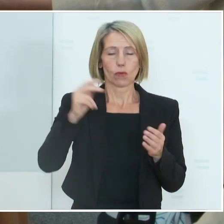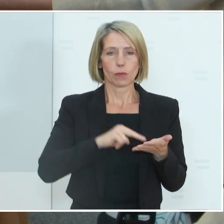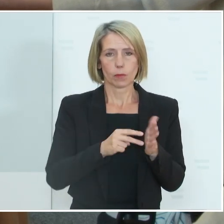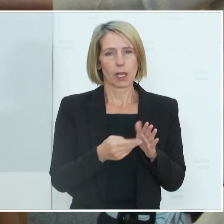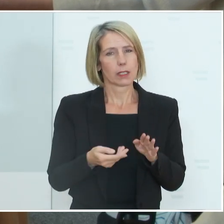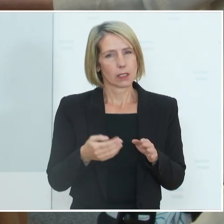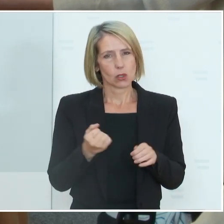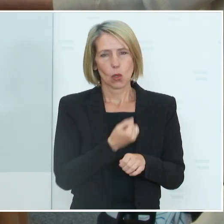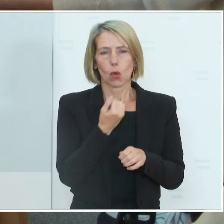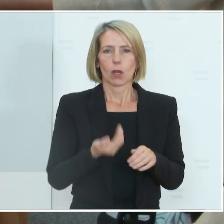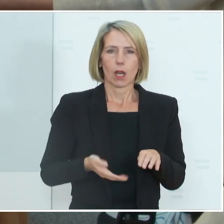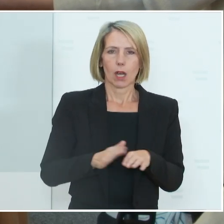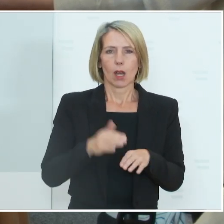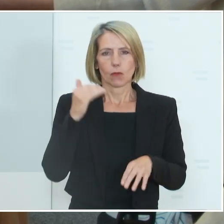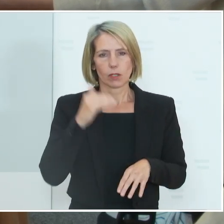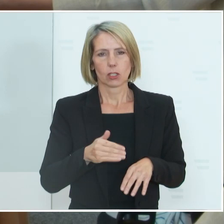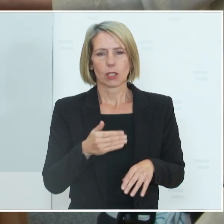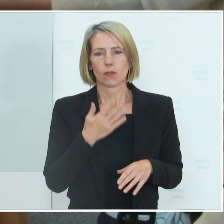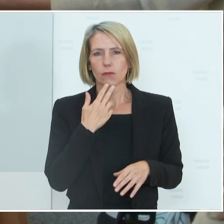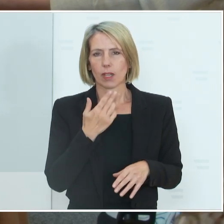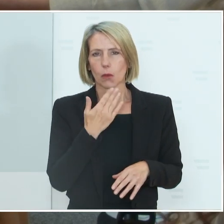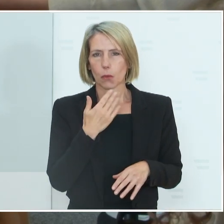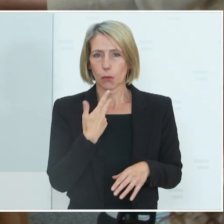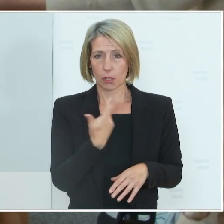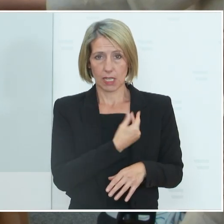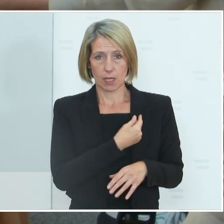Beispiel für Ungeimpfte, dass die dann eine Maske tragen müssen?